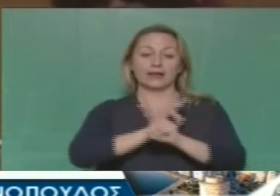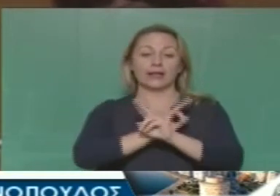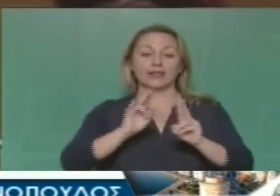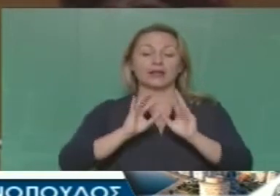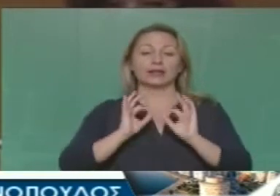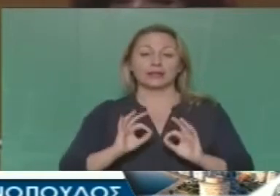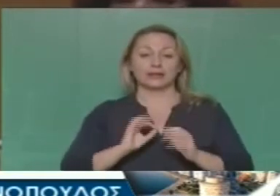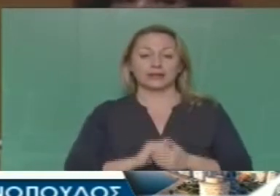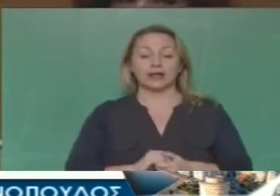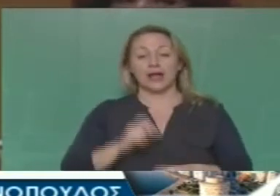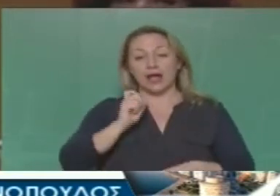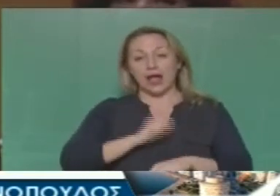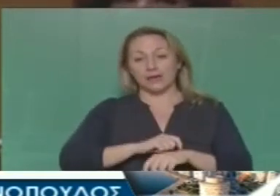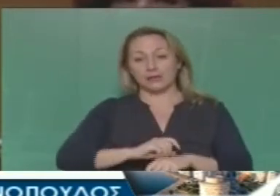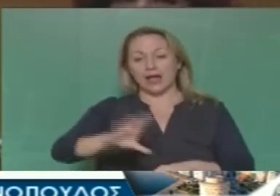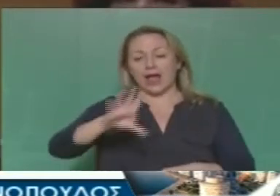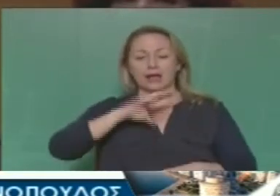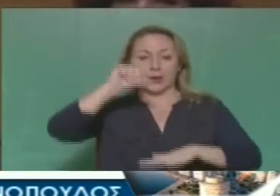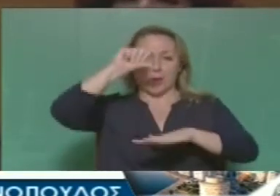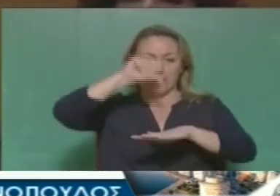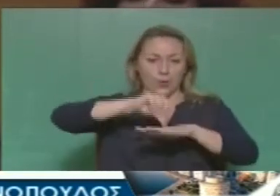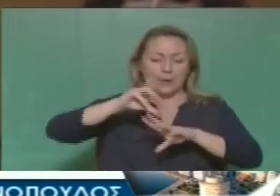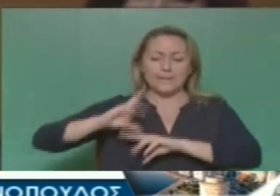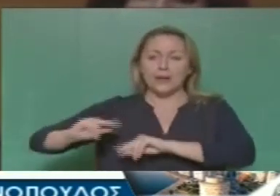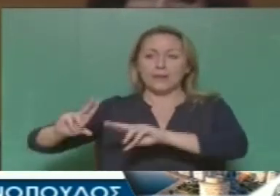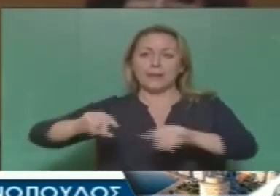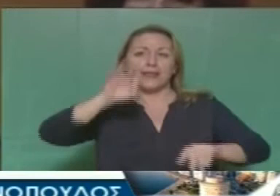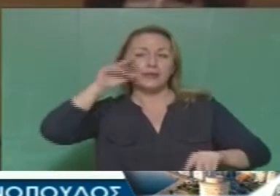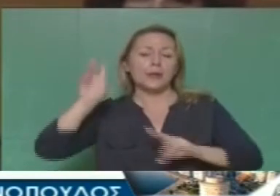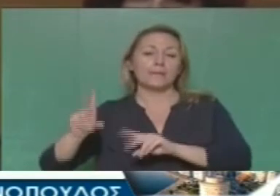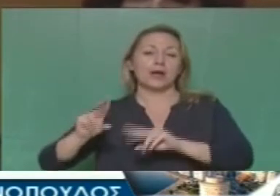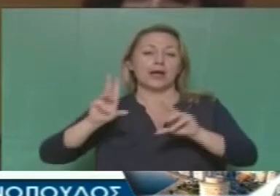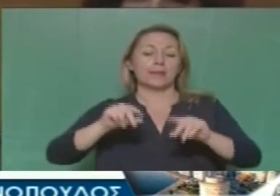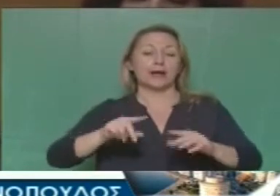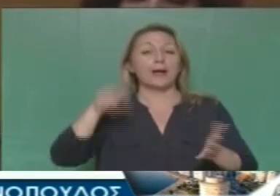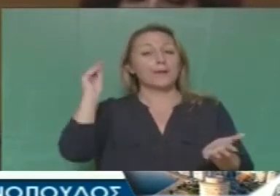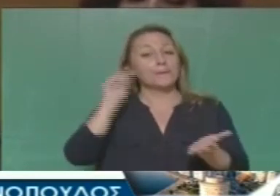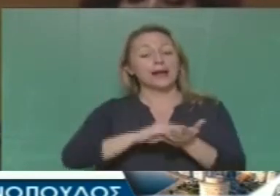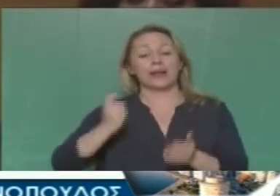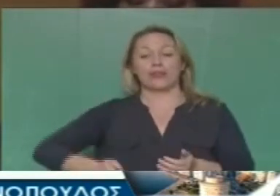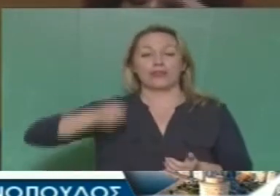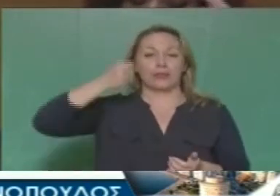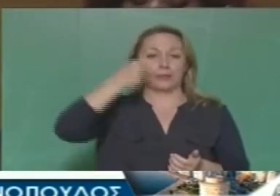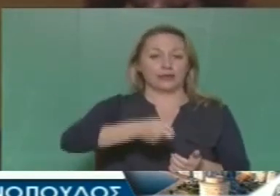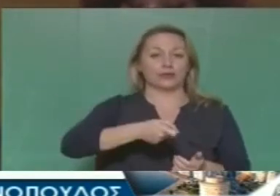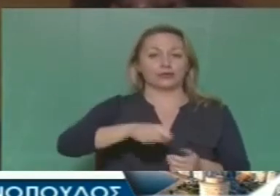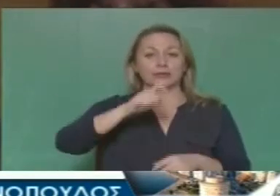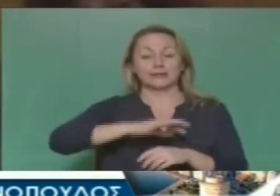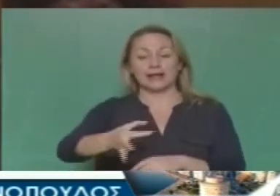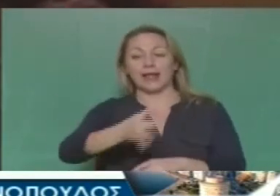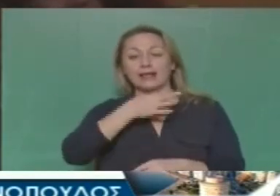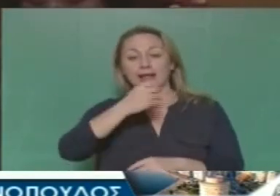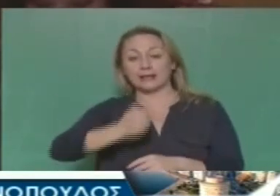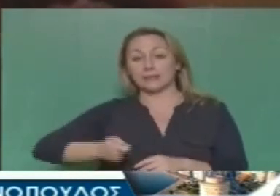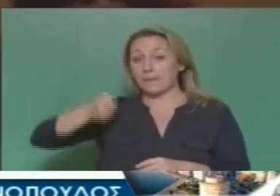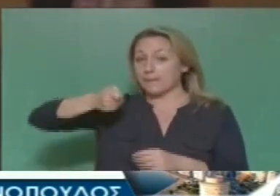στην πραγματικότητα καλείται ο λαός σας, οποιαδήποτε πόλης, άρα και της Θεσσαλονίκης, να ξαναπληρώσει για τις ίδιες ακριβώς ανάγκες για τις οποίες